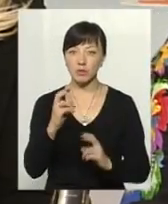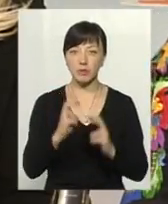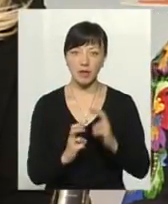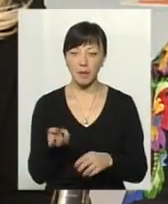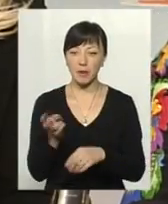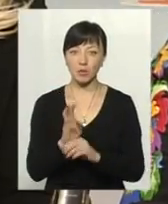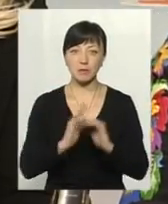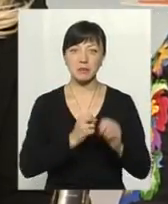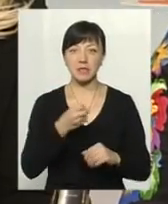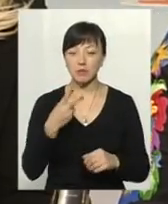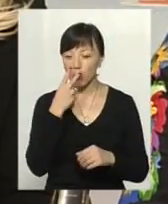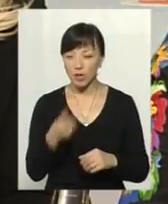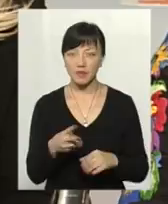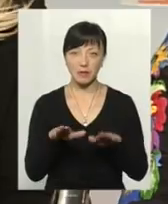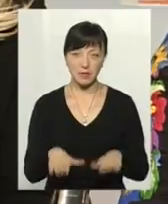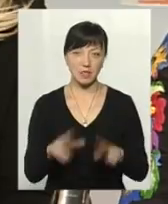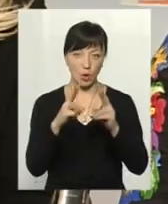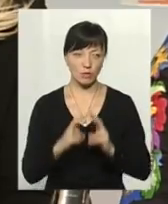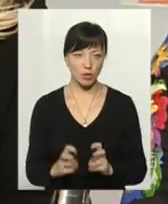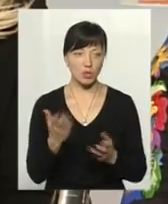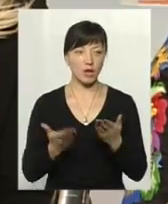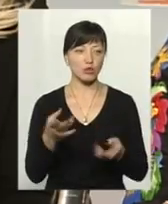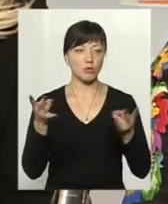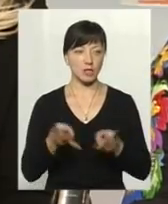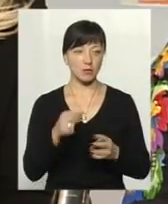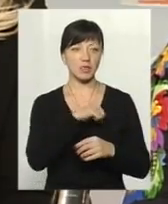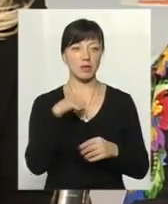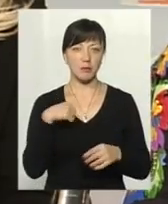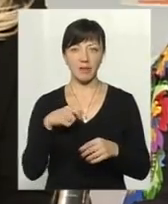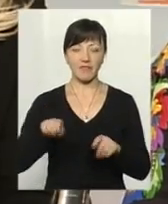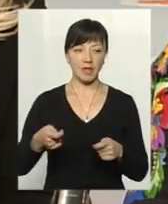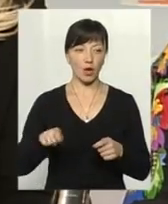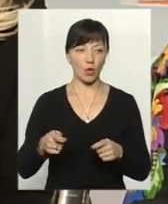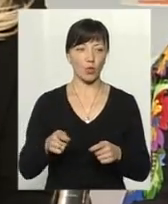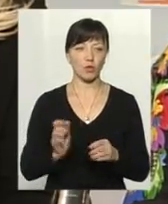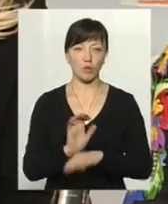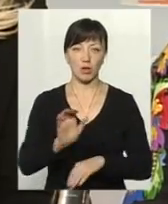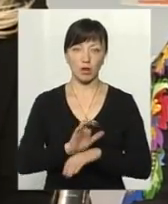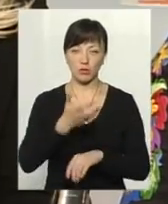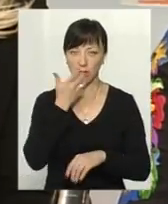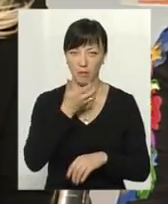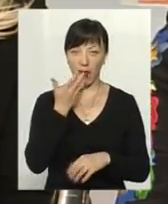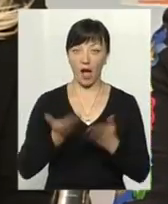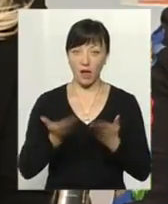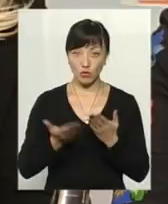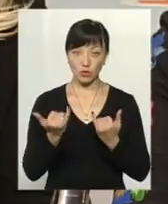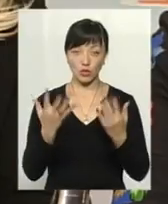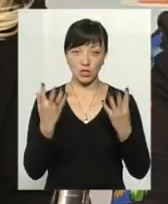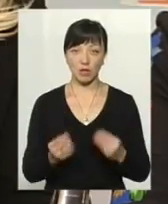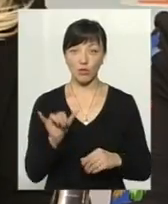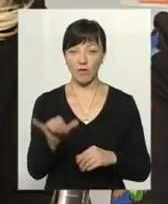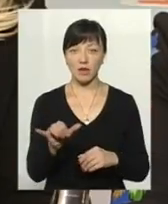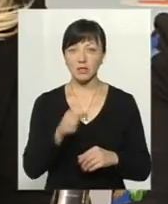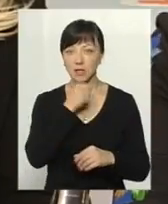вийдуть фахівці і подивляться, і на місці розберуться і якщо потрібно самі відрегулюють подачу тепла. А якщо на сьогоднішній день